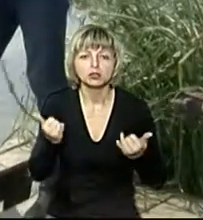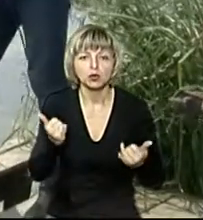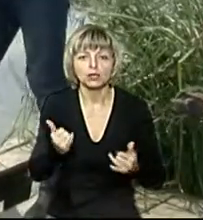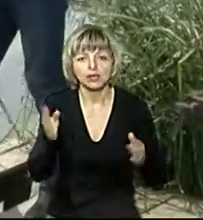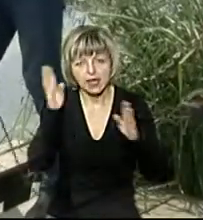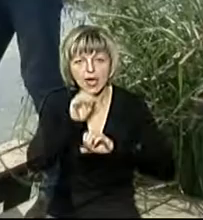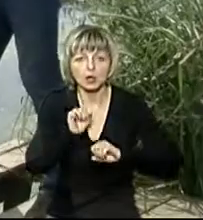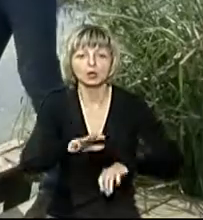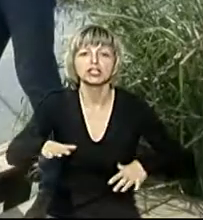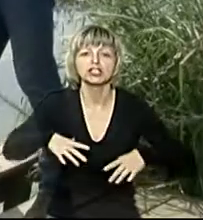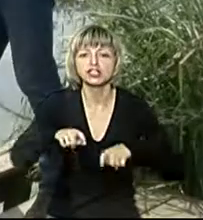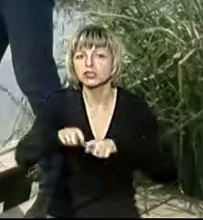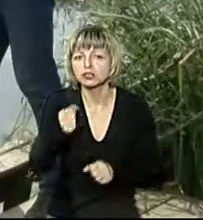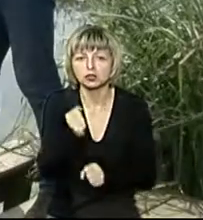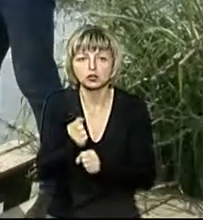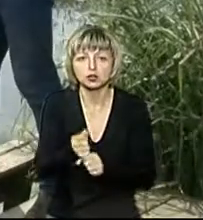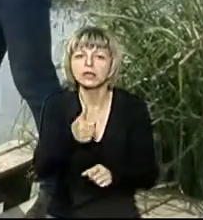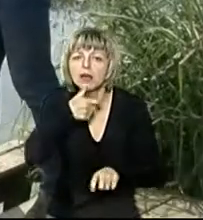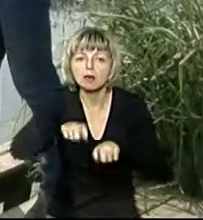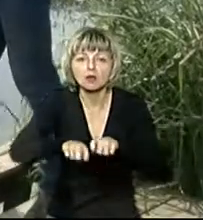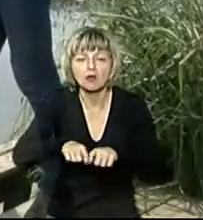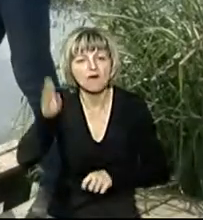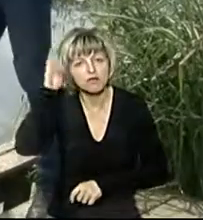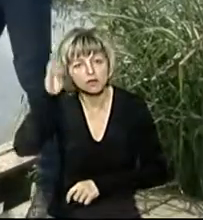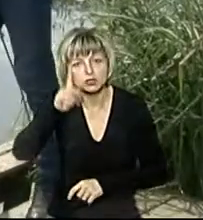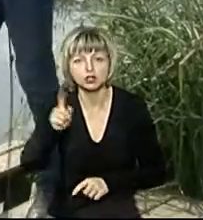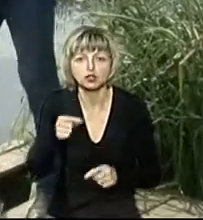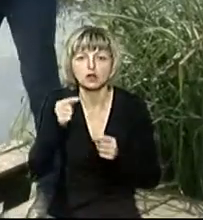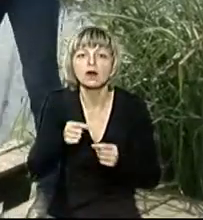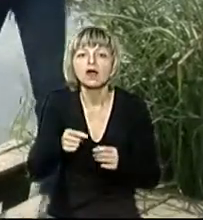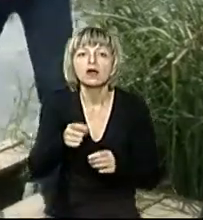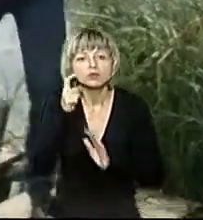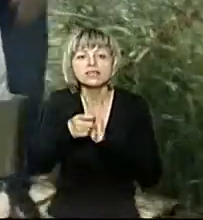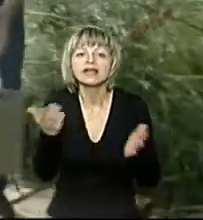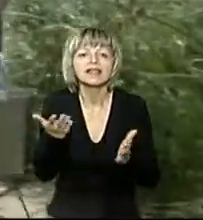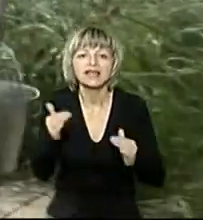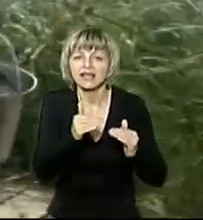екологічні інспектори зробили забір води для встановлення в ній рівня кисню.